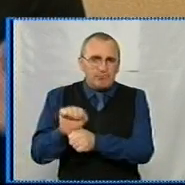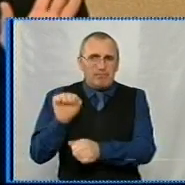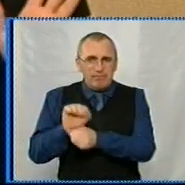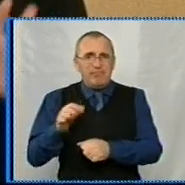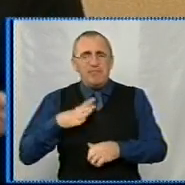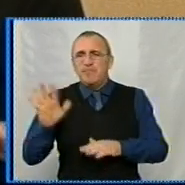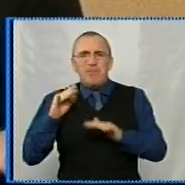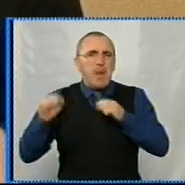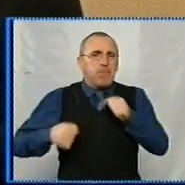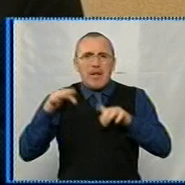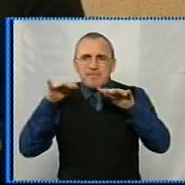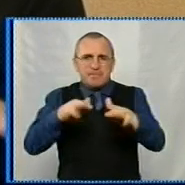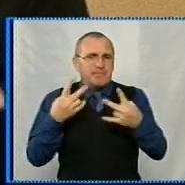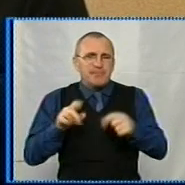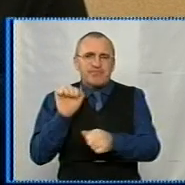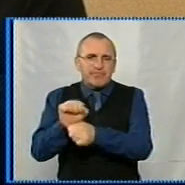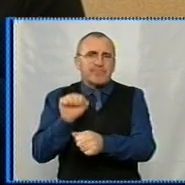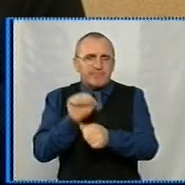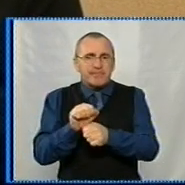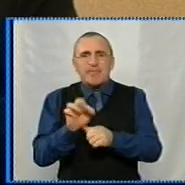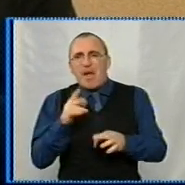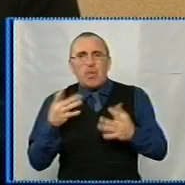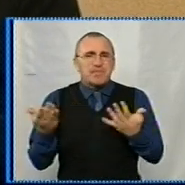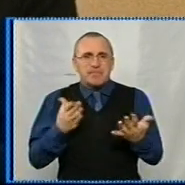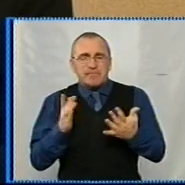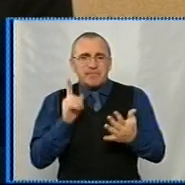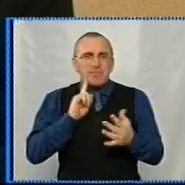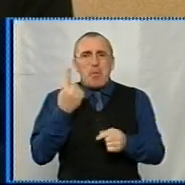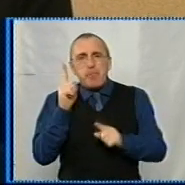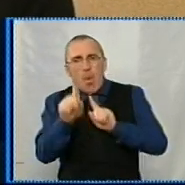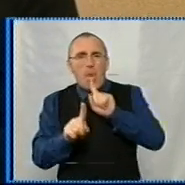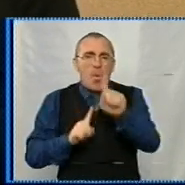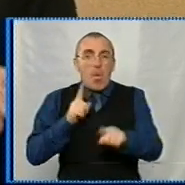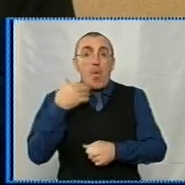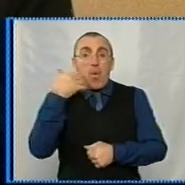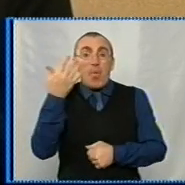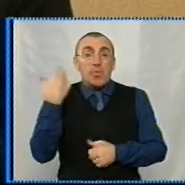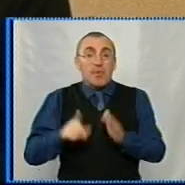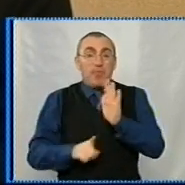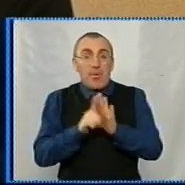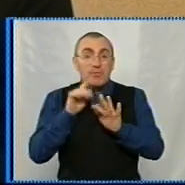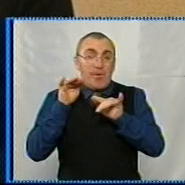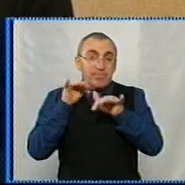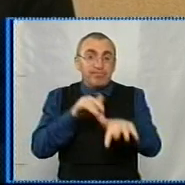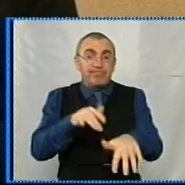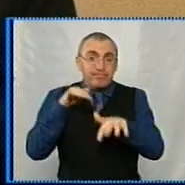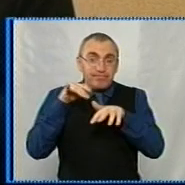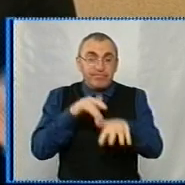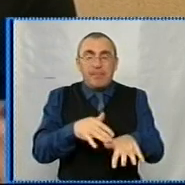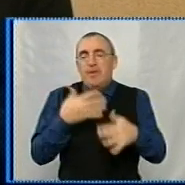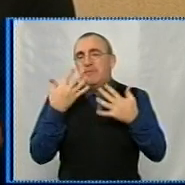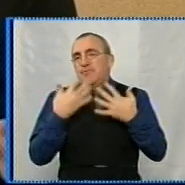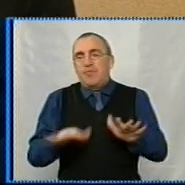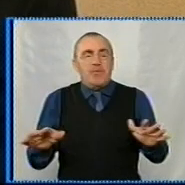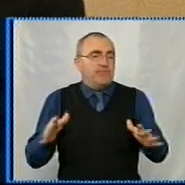не треба всім бігти якось по одному, але коли вже почали виходити, то вже